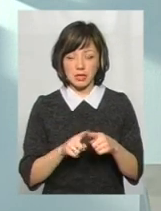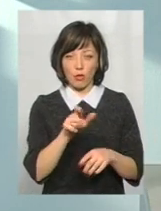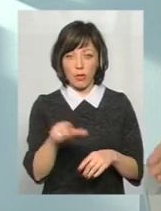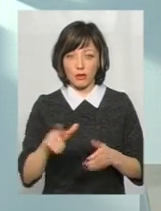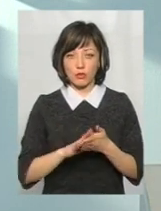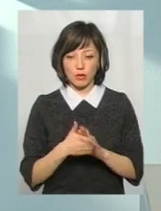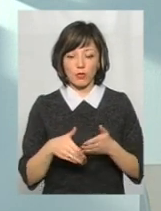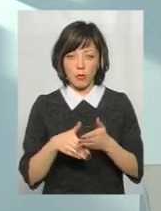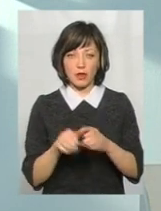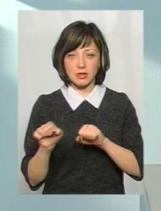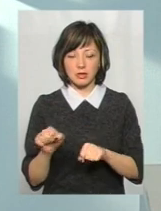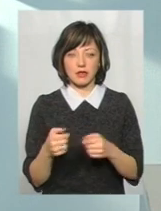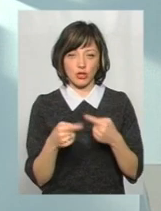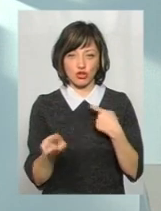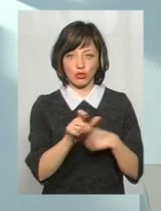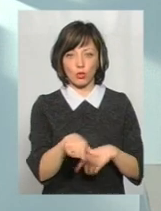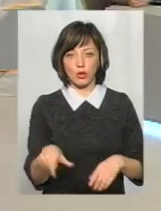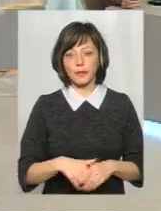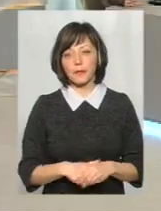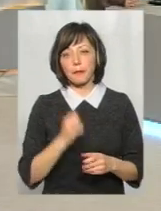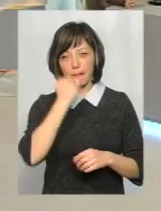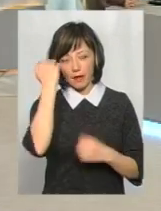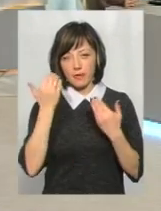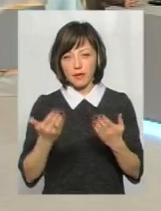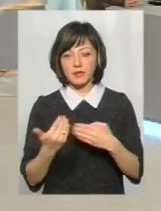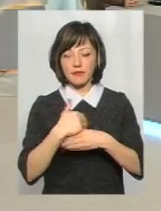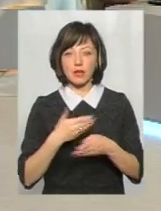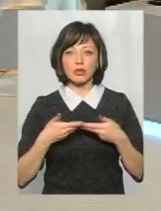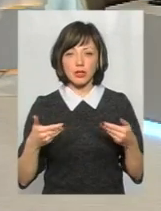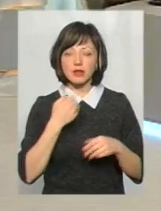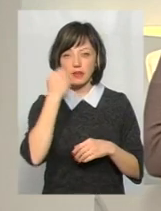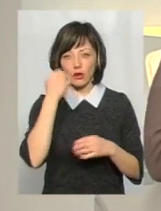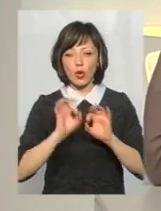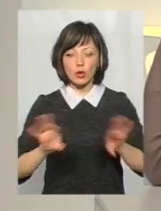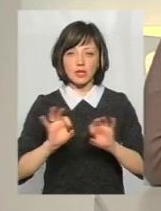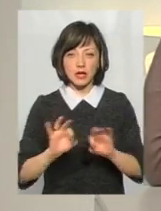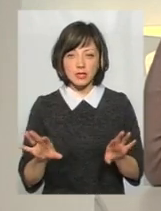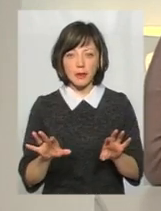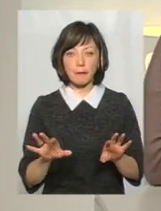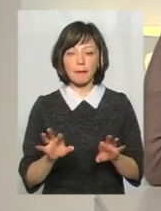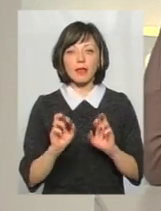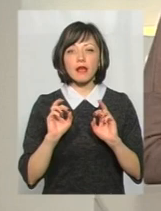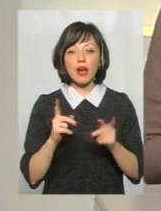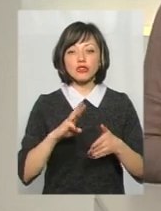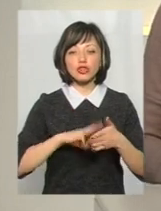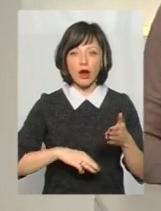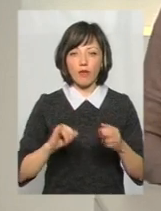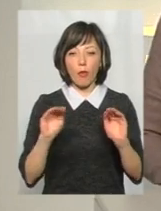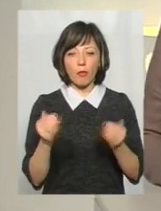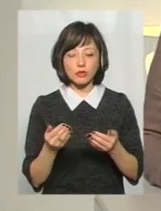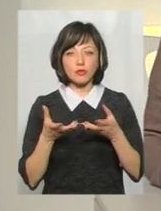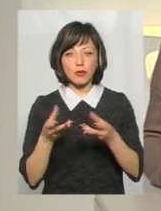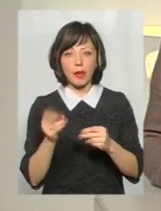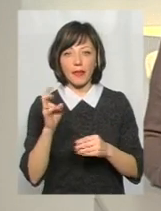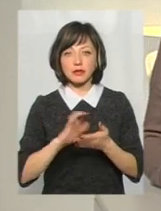допомагає захистити тих самих громадян. Дякую вам, Роман, що завітали до нас, дякую за роз'яснення. Про те, як штрафи і обмеження